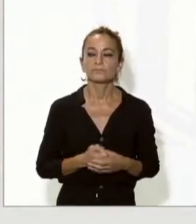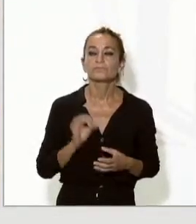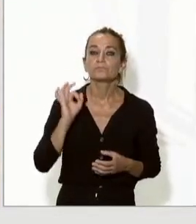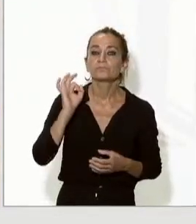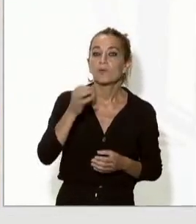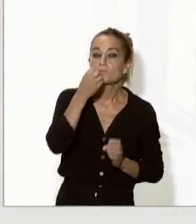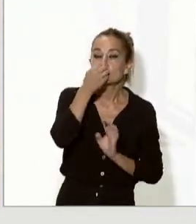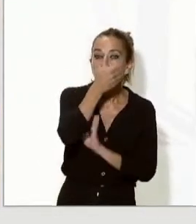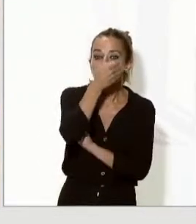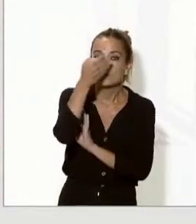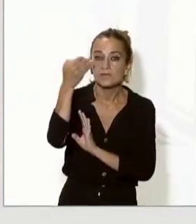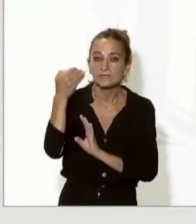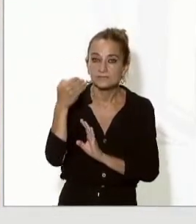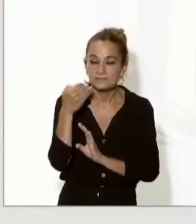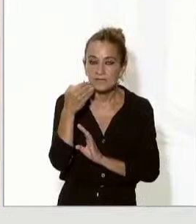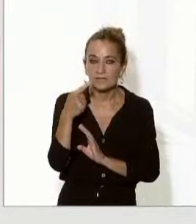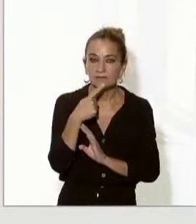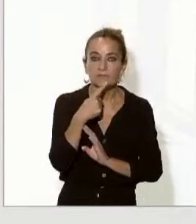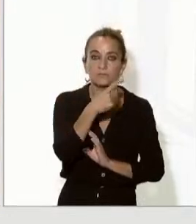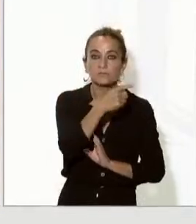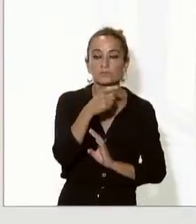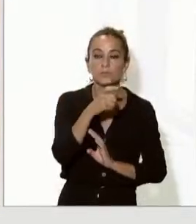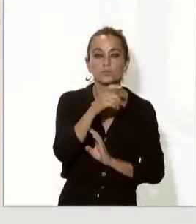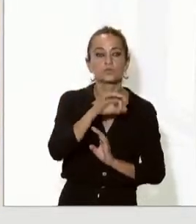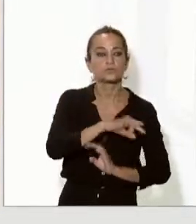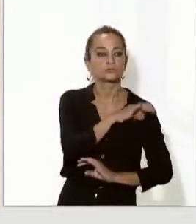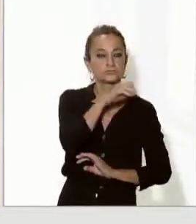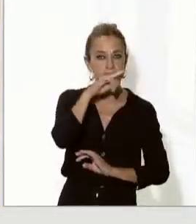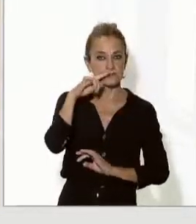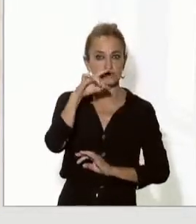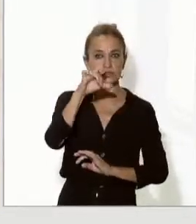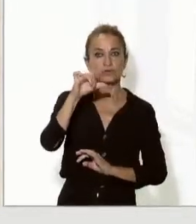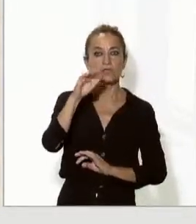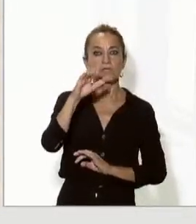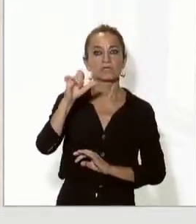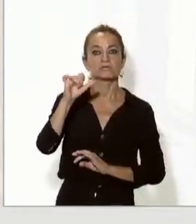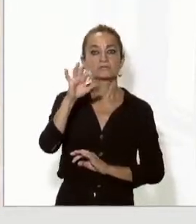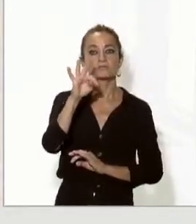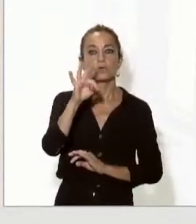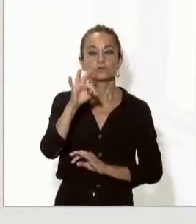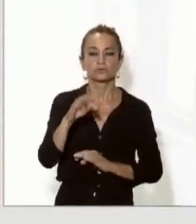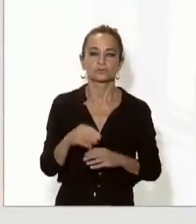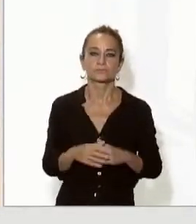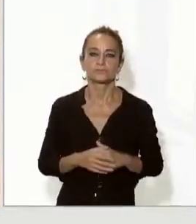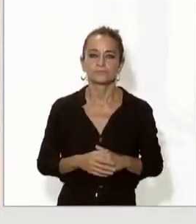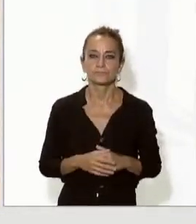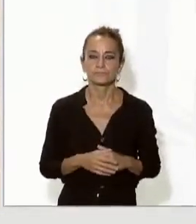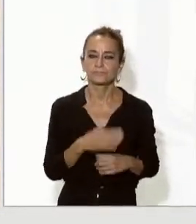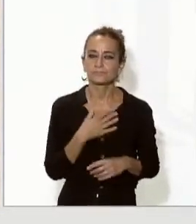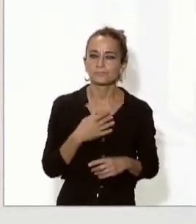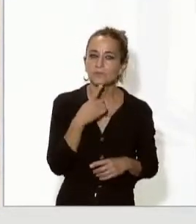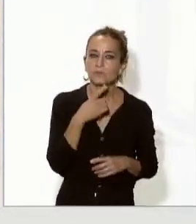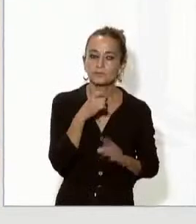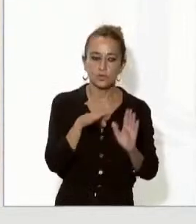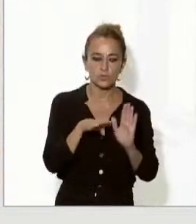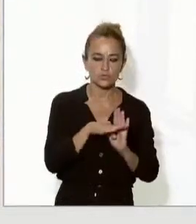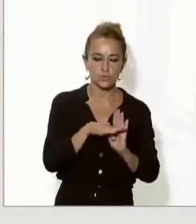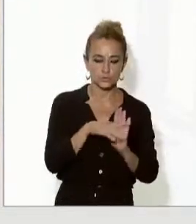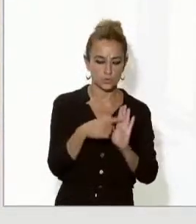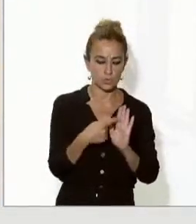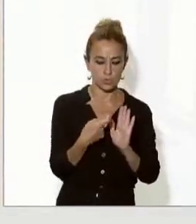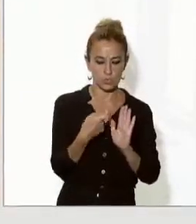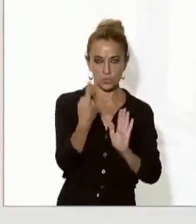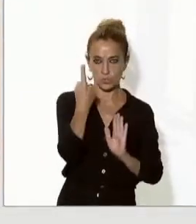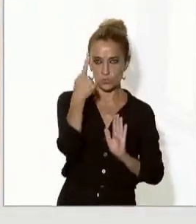buenas tardes mi pregunta va dirigida al senyor Spot Queria preguntarle què li parece que una de les condicions que han impuesto